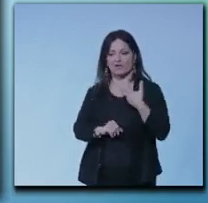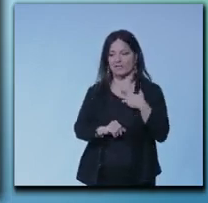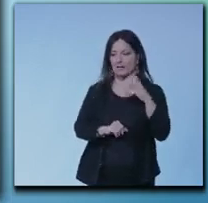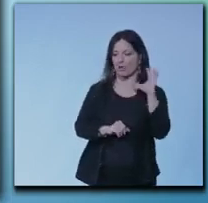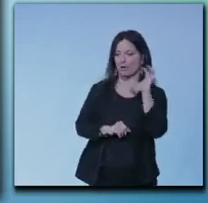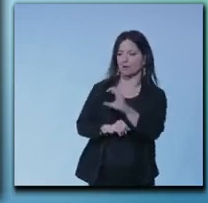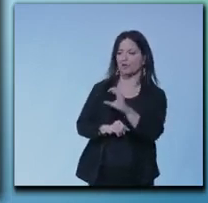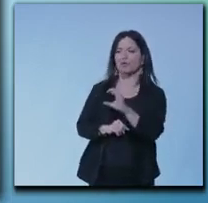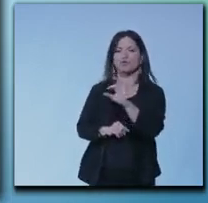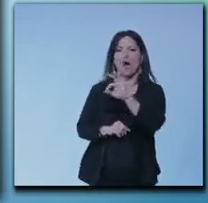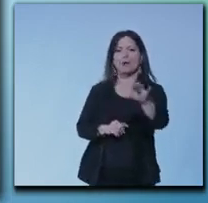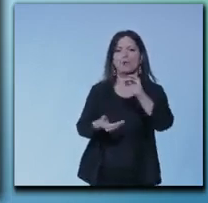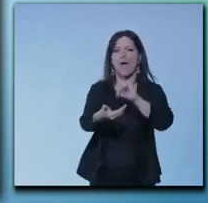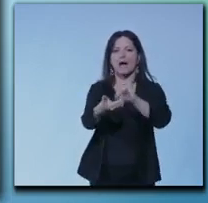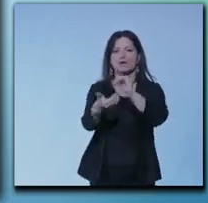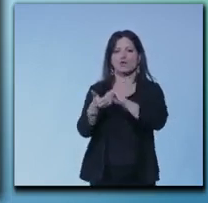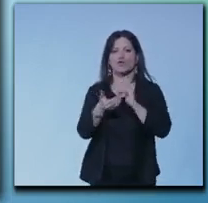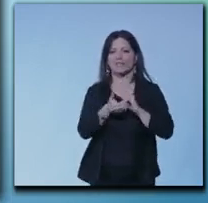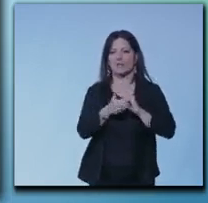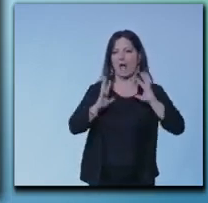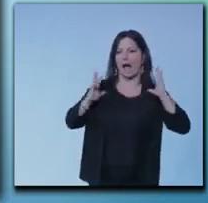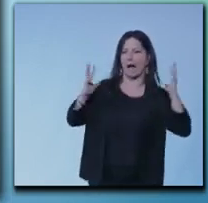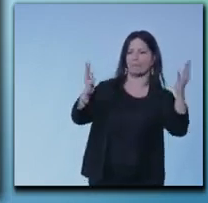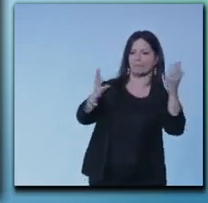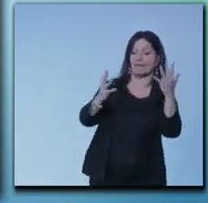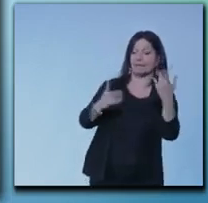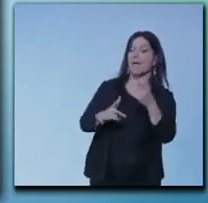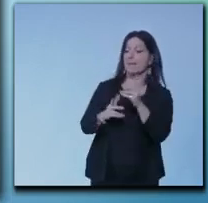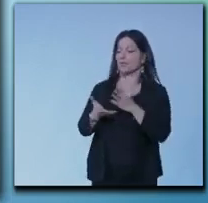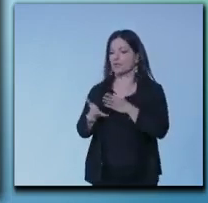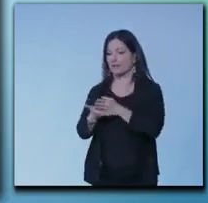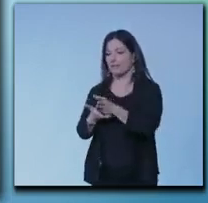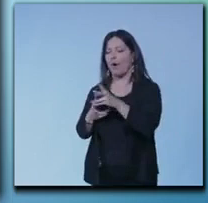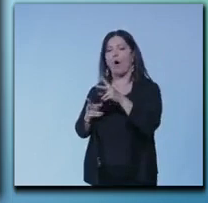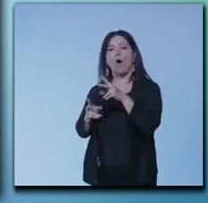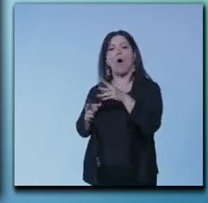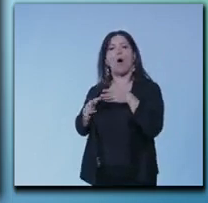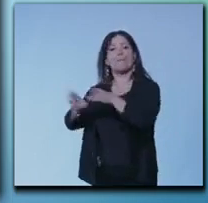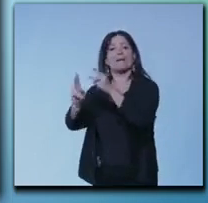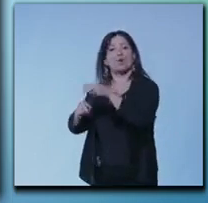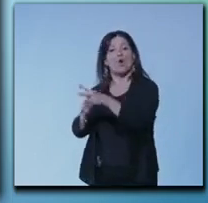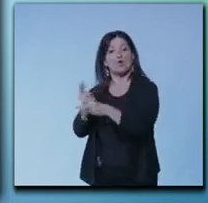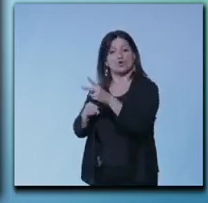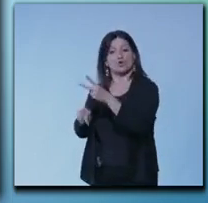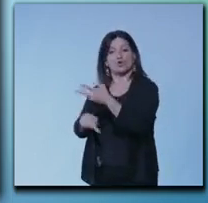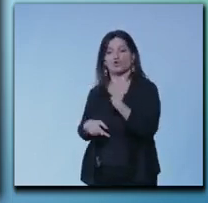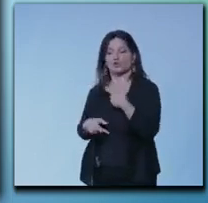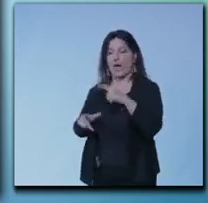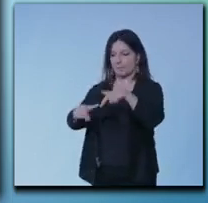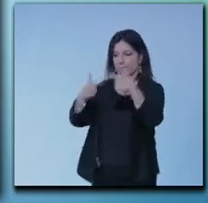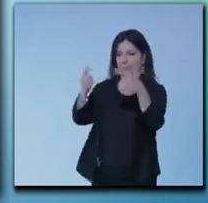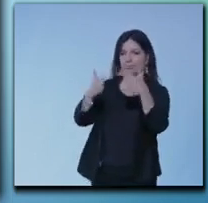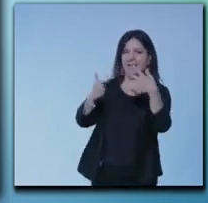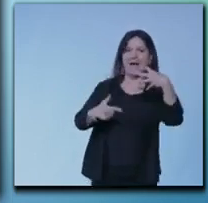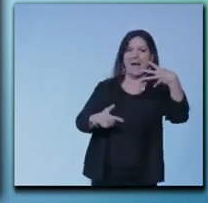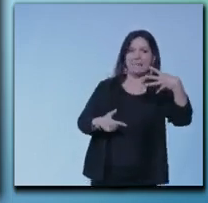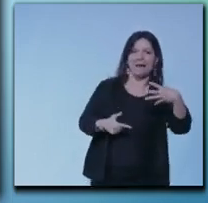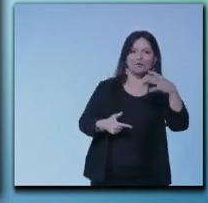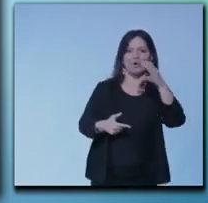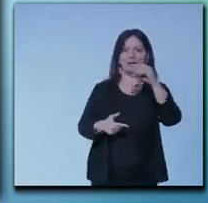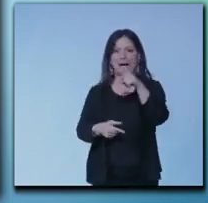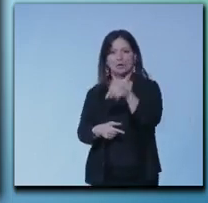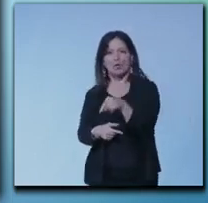associazioni ambientaliste perché sul percorso ci sono mandorli e carrubbi, io adoro i